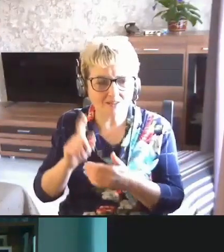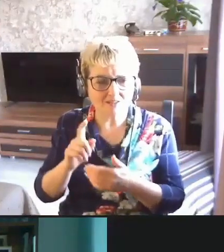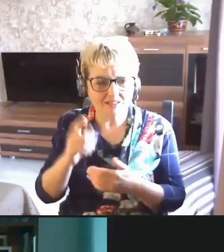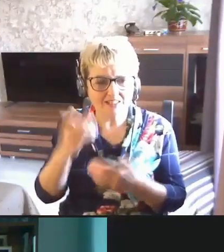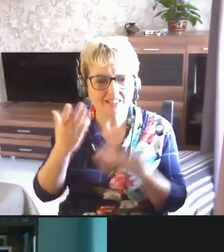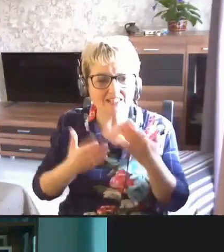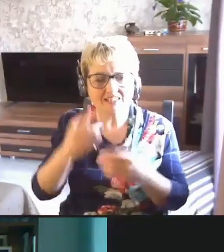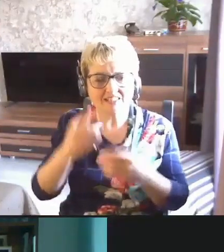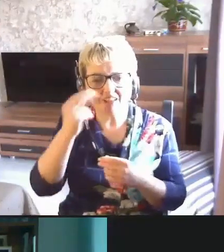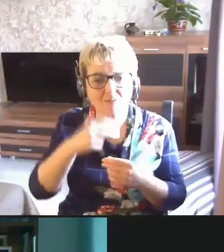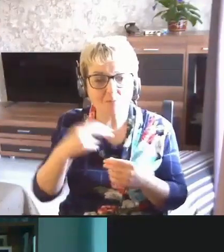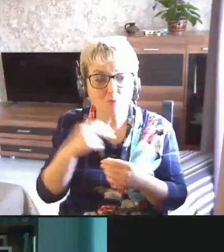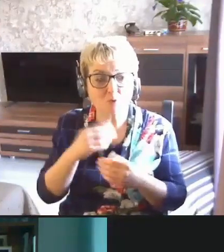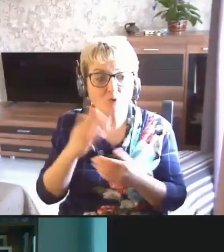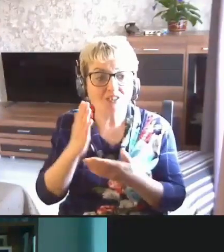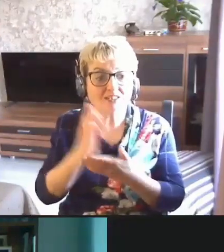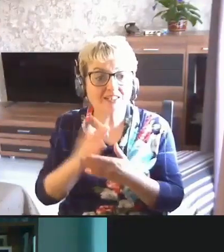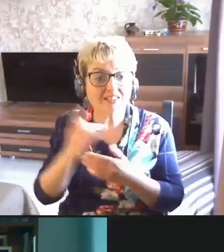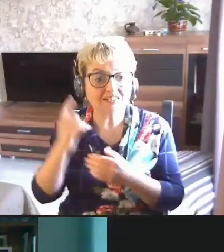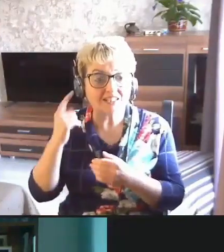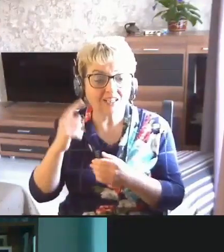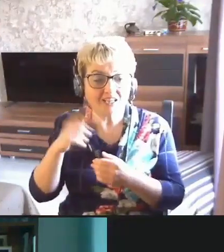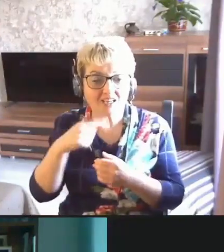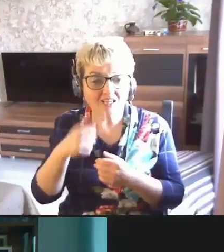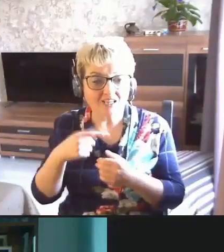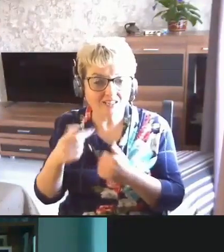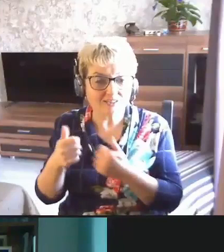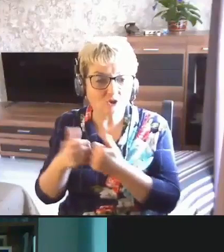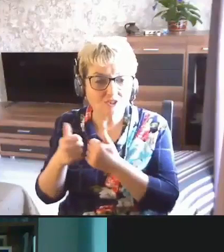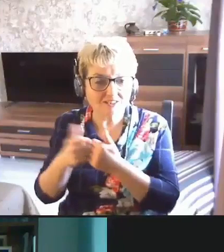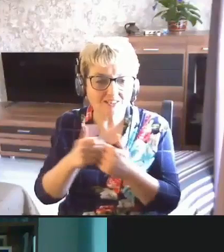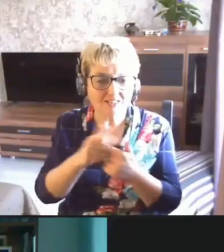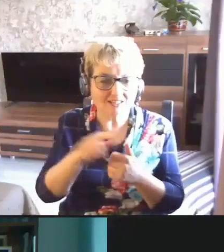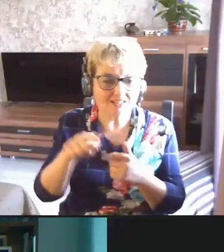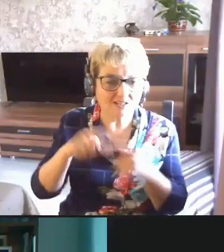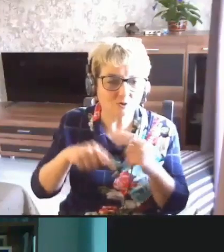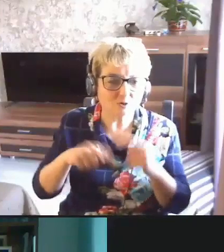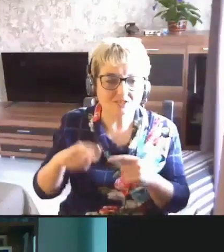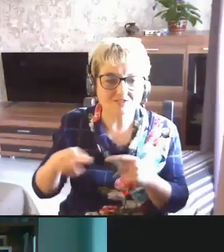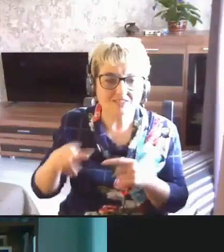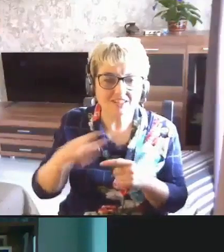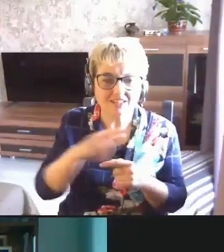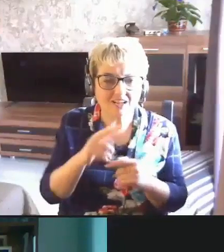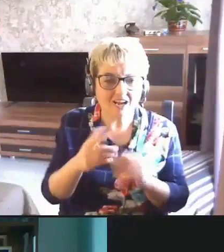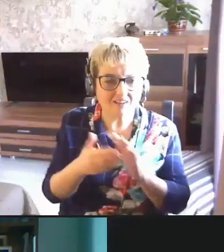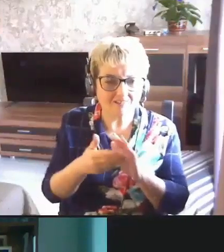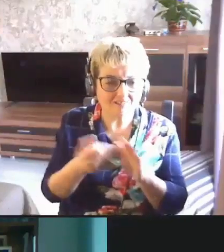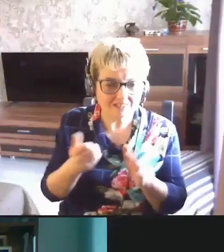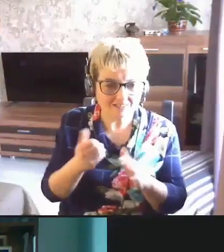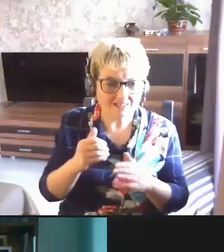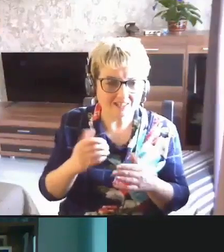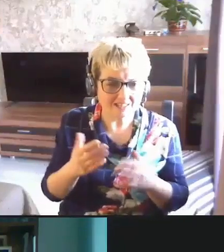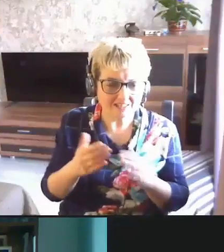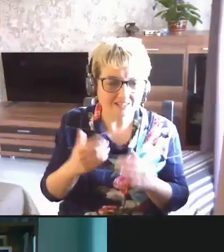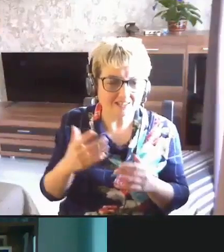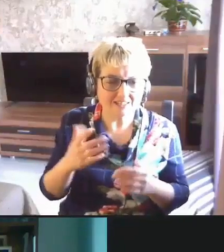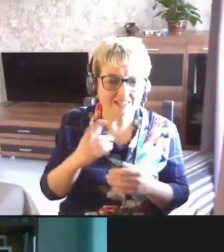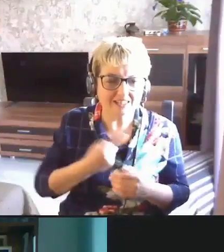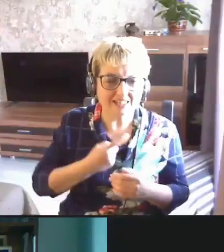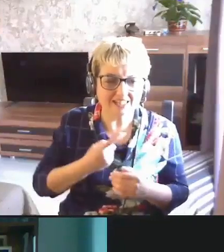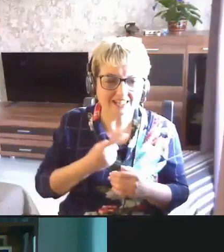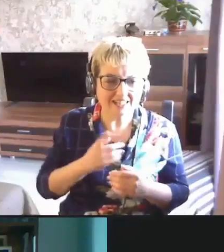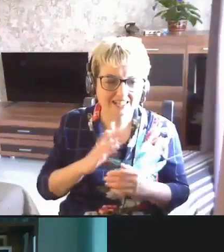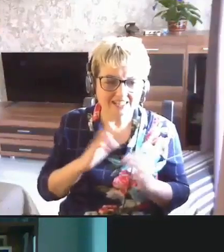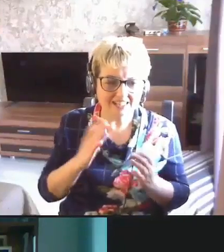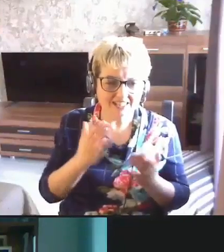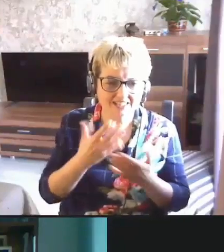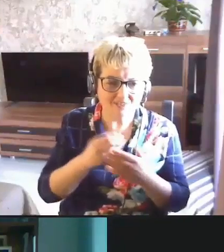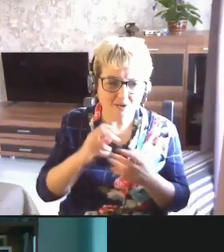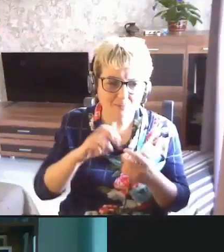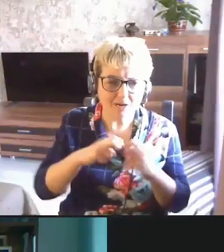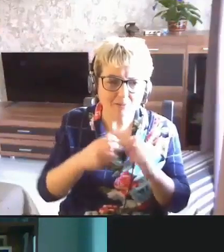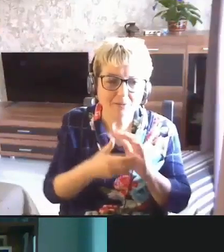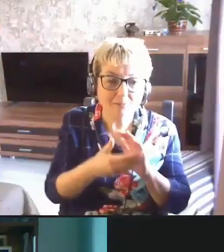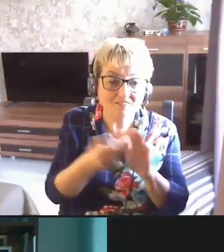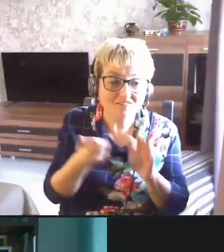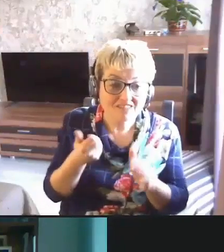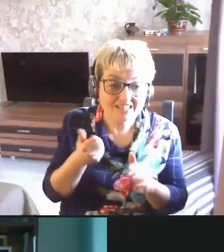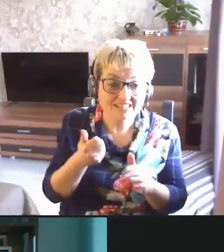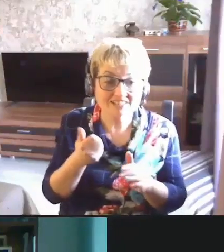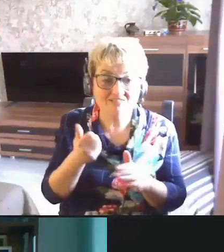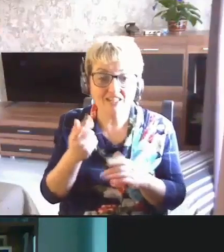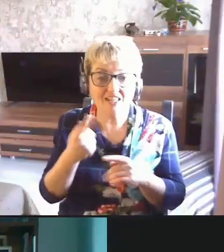родственники или сосед, то можно вызвать, если он один и один со своей проблемой, естественно, ему вызвать